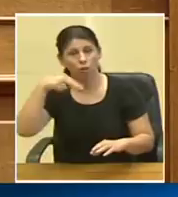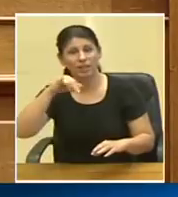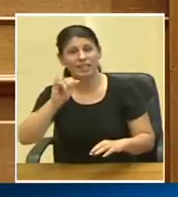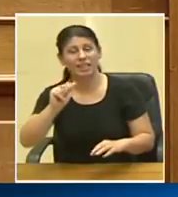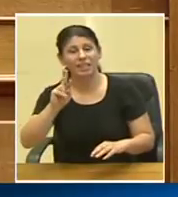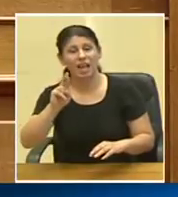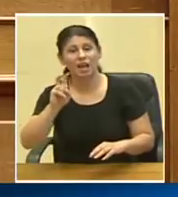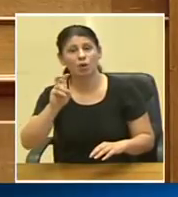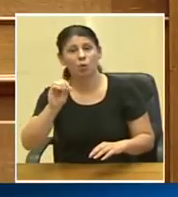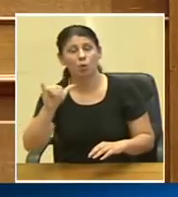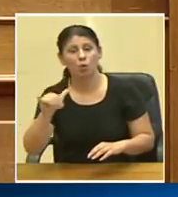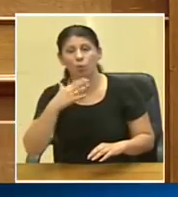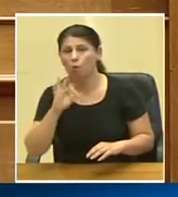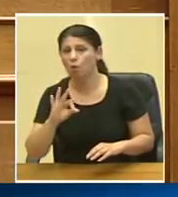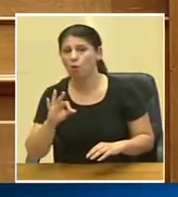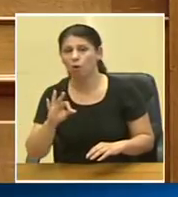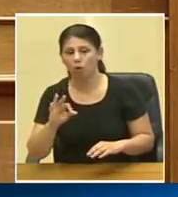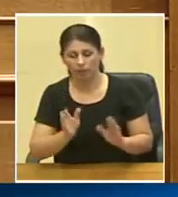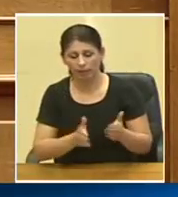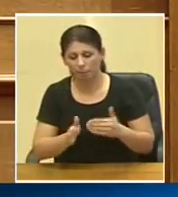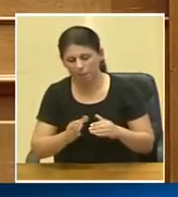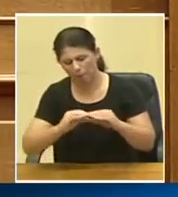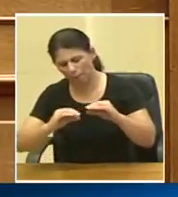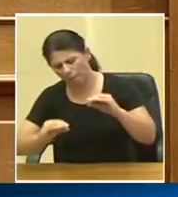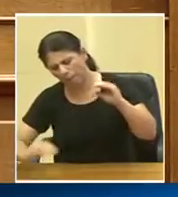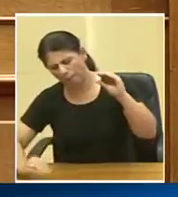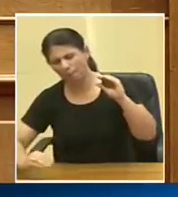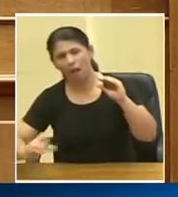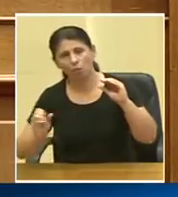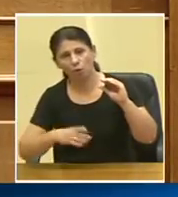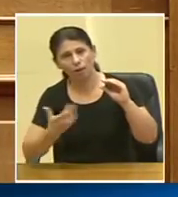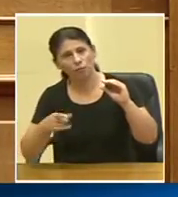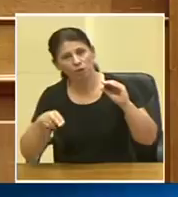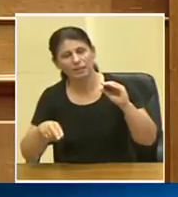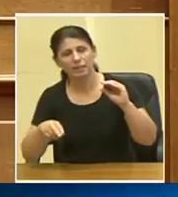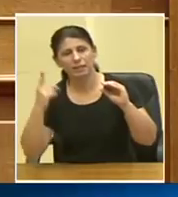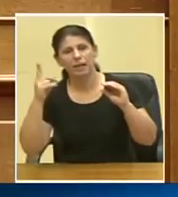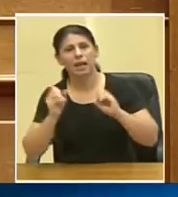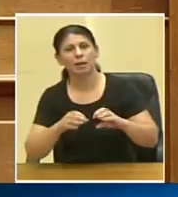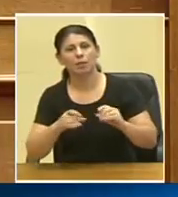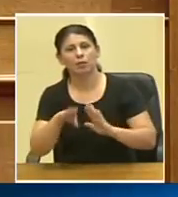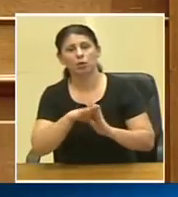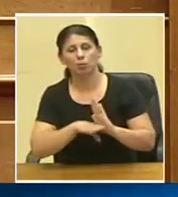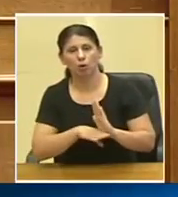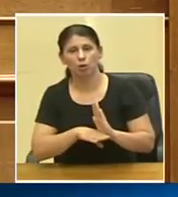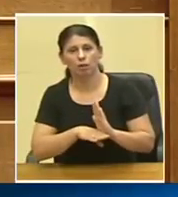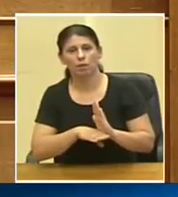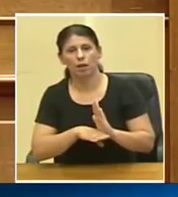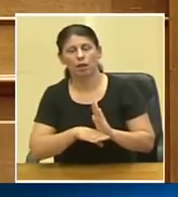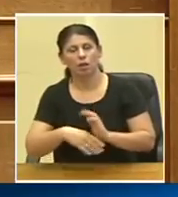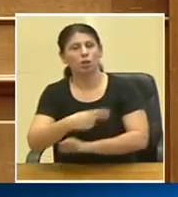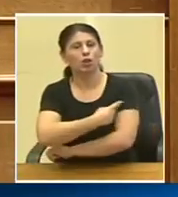ένα υποτμήμα του υποτμήματος της δωρεάς που αφορούσε ένα εκπαιδευτικό πρόγραμμα για τις